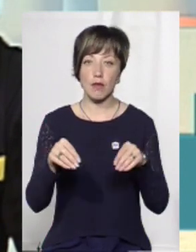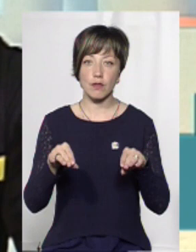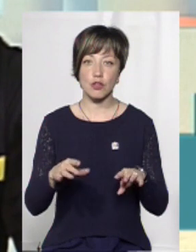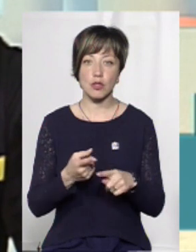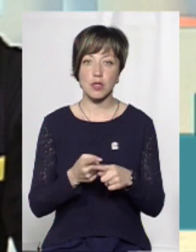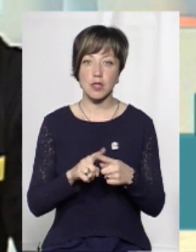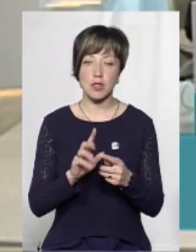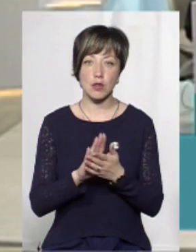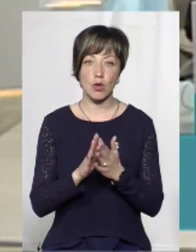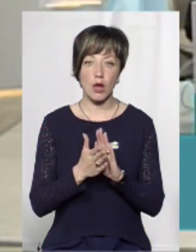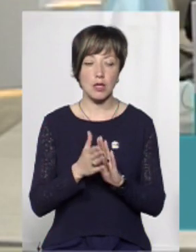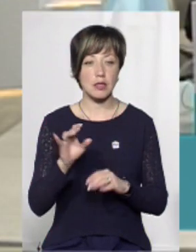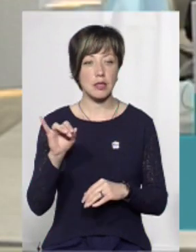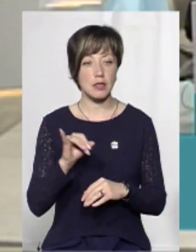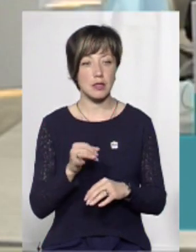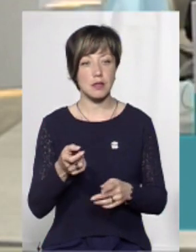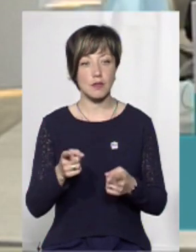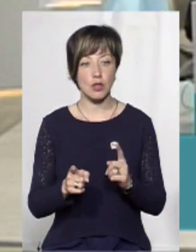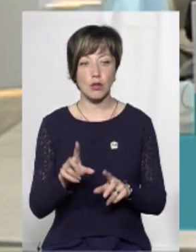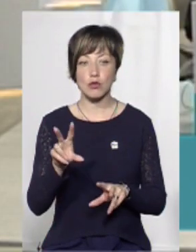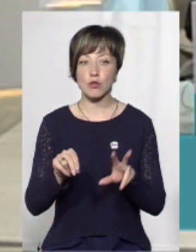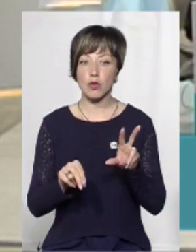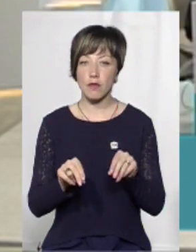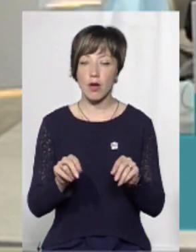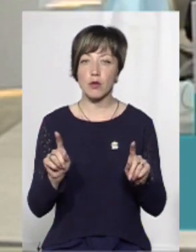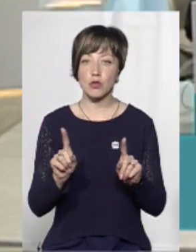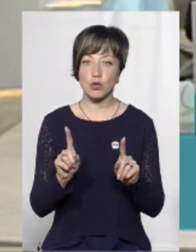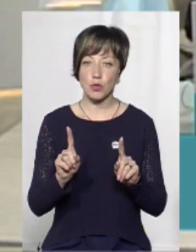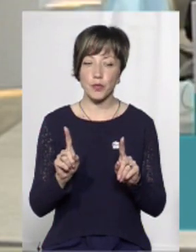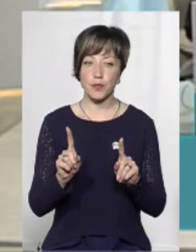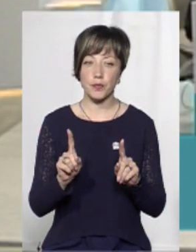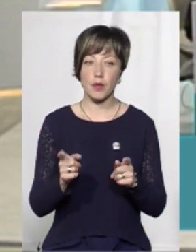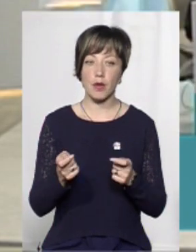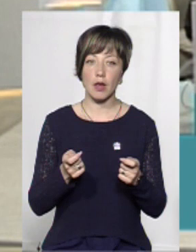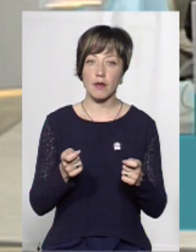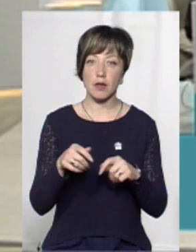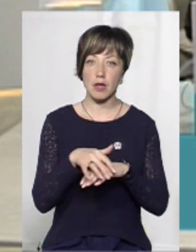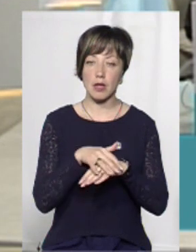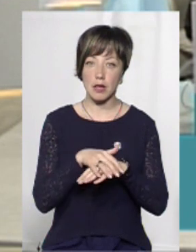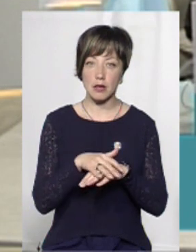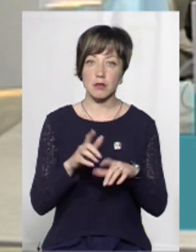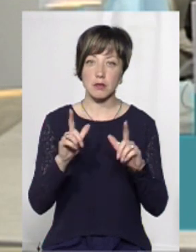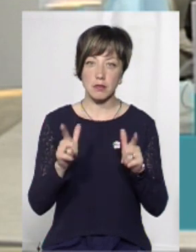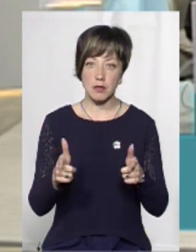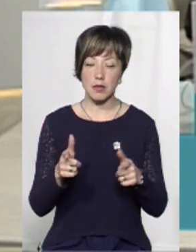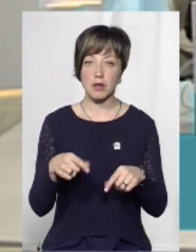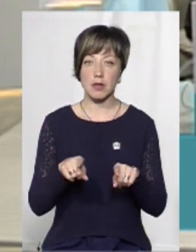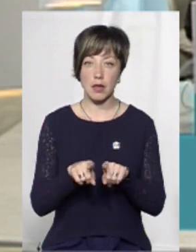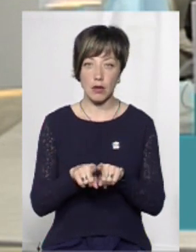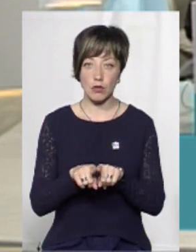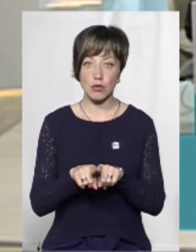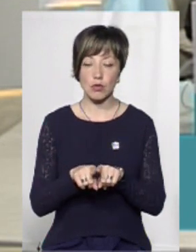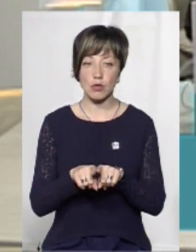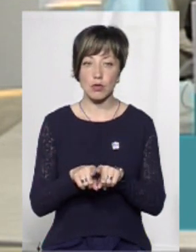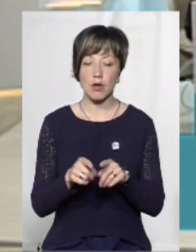з цієї ситуації. Ну і, звичайно, сподіваємося на те, що керівники ринків на них підуть і вкладуть також